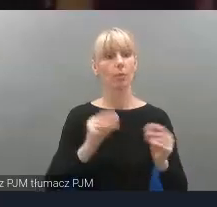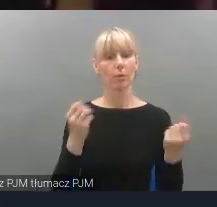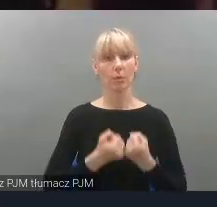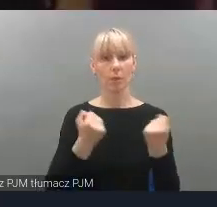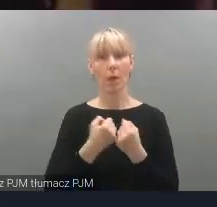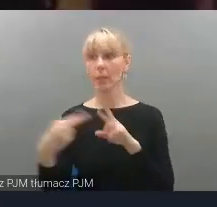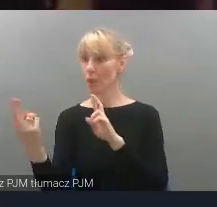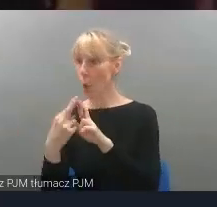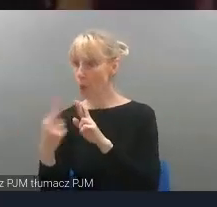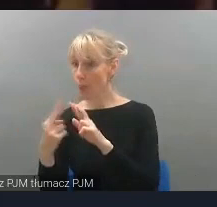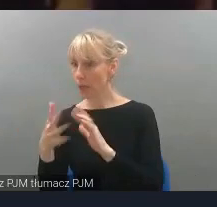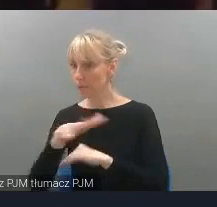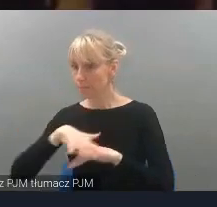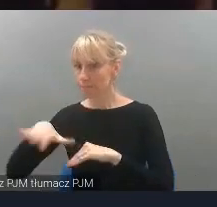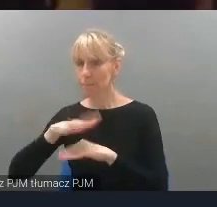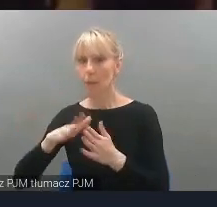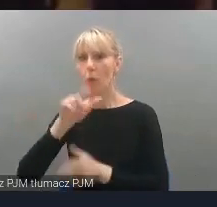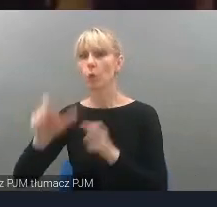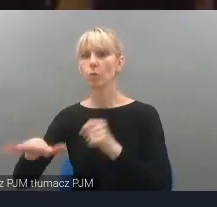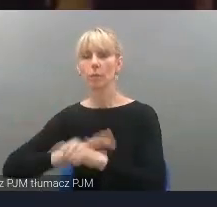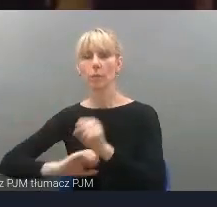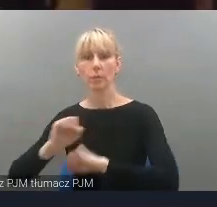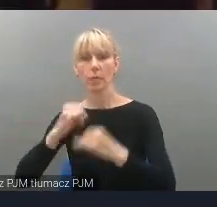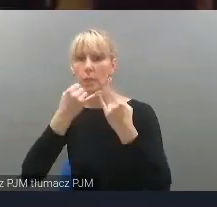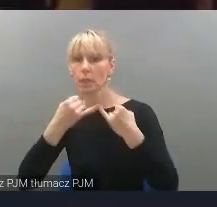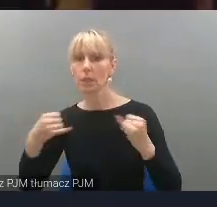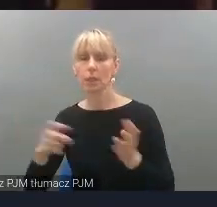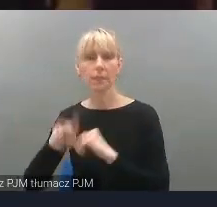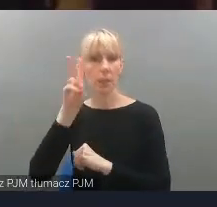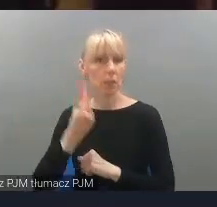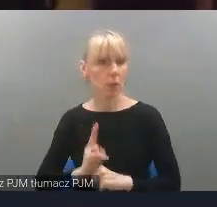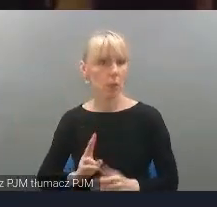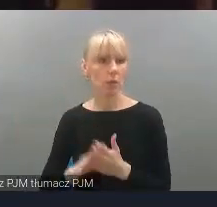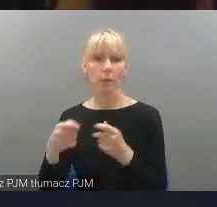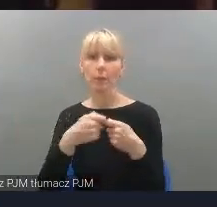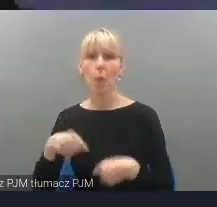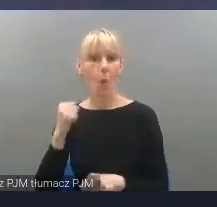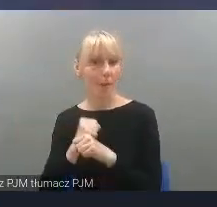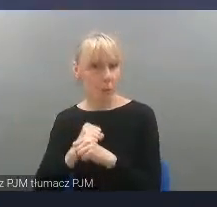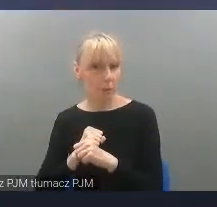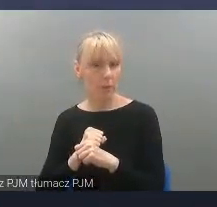się tą współpracą zajmują, mogły być dalej rozwijane. Dziękuję, pozdrawiam. Paweł Romaniczek.